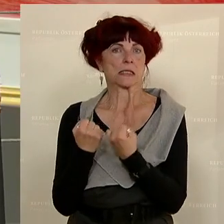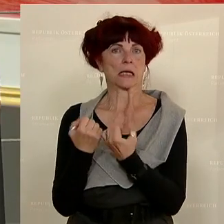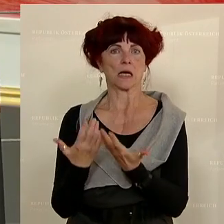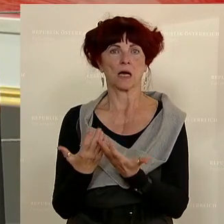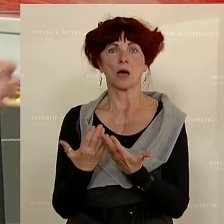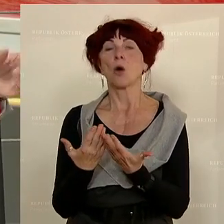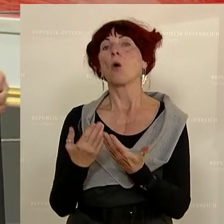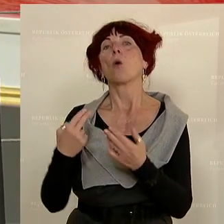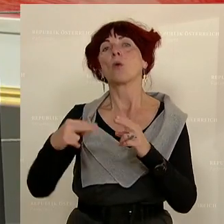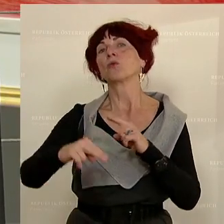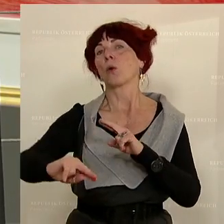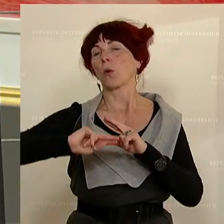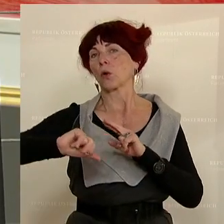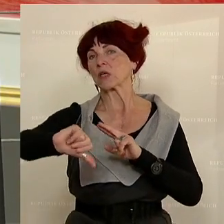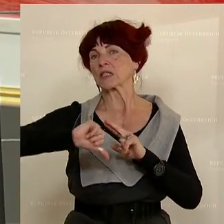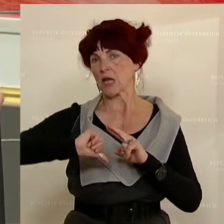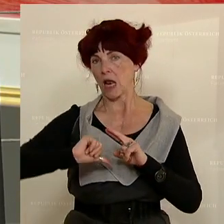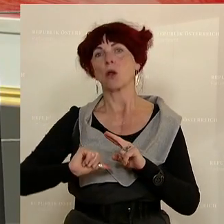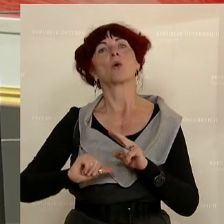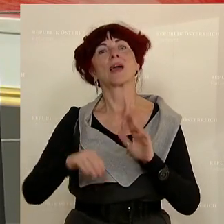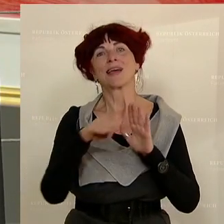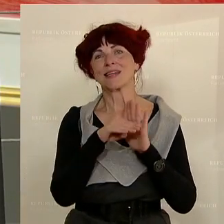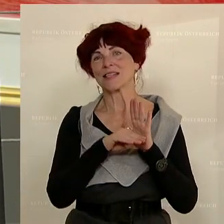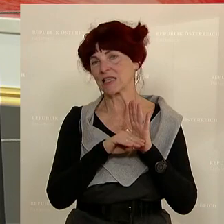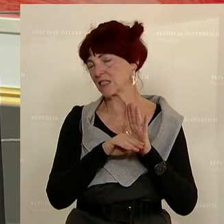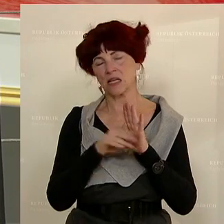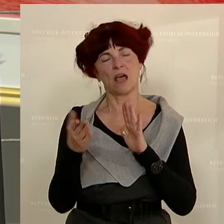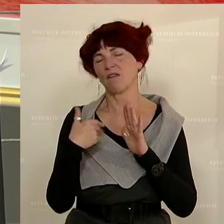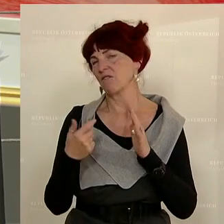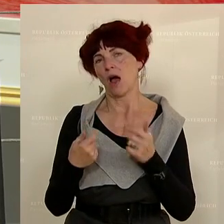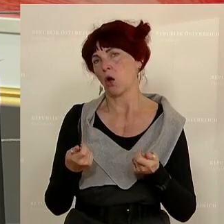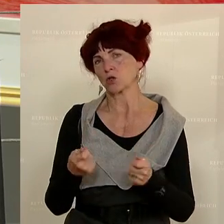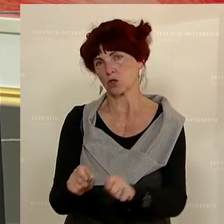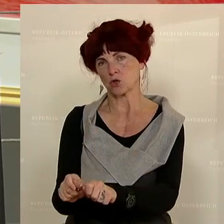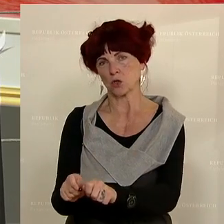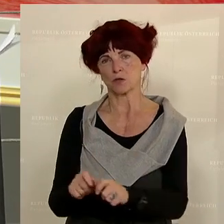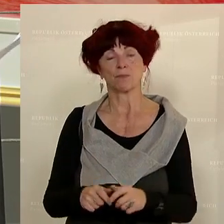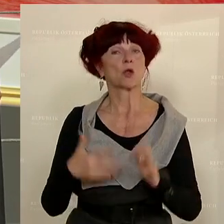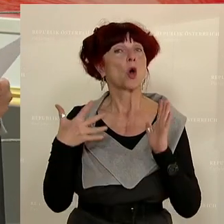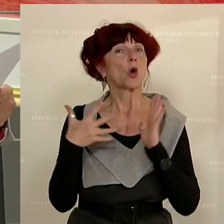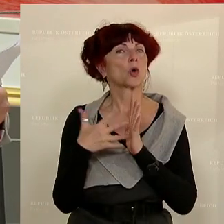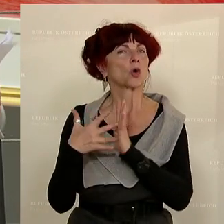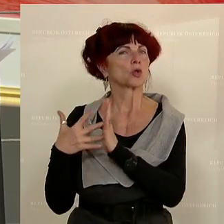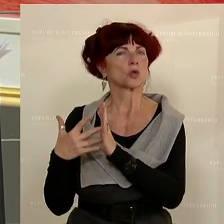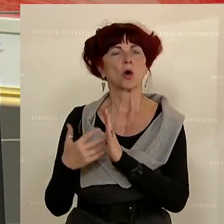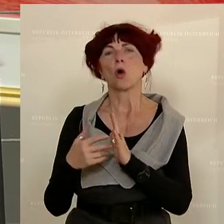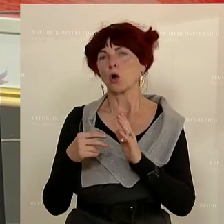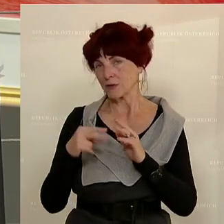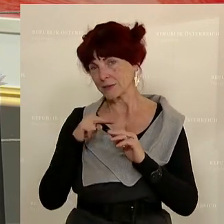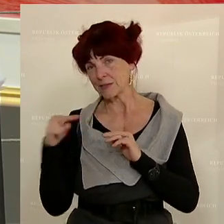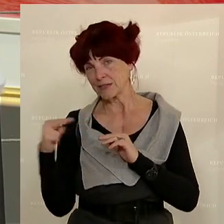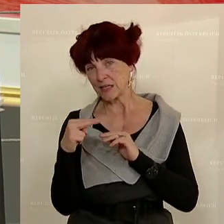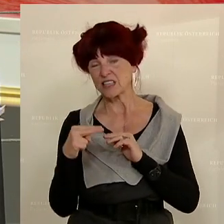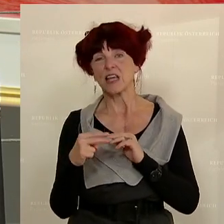Rückzahlung wurde ja gesetzlich dann in der Folge ausgeschlossen. Aus Kontrollsicht waren die eingeschränkten Prüfmaßstäbe